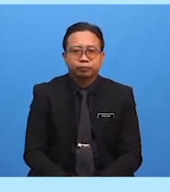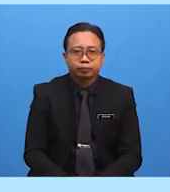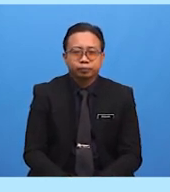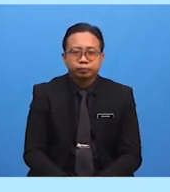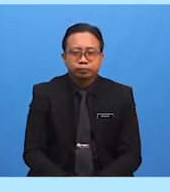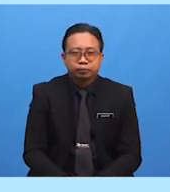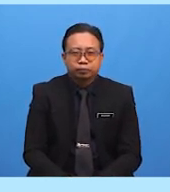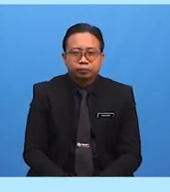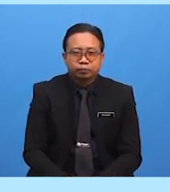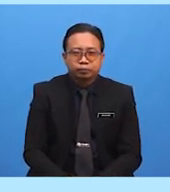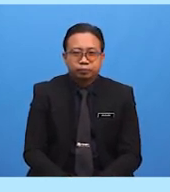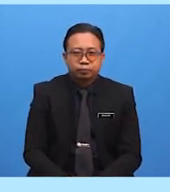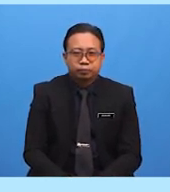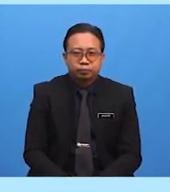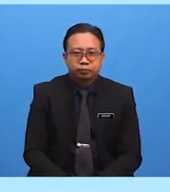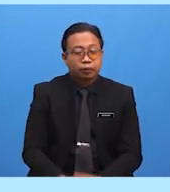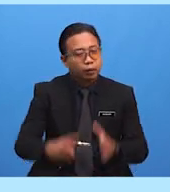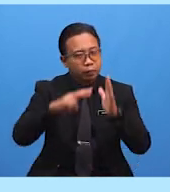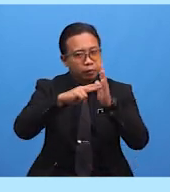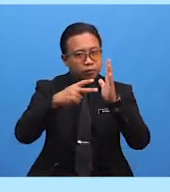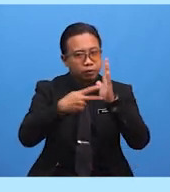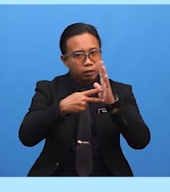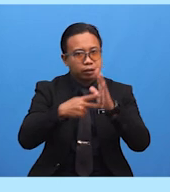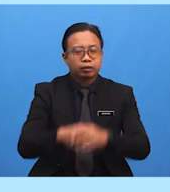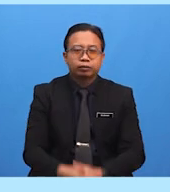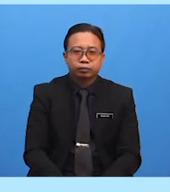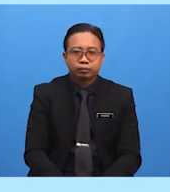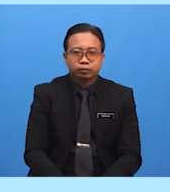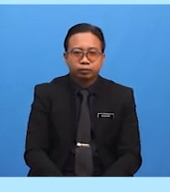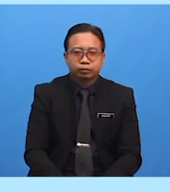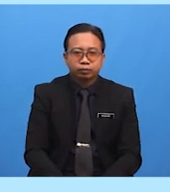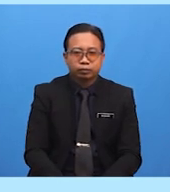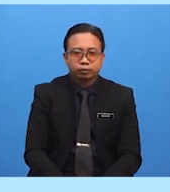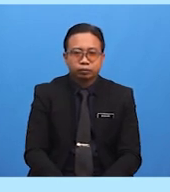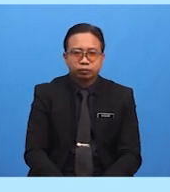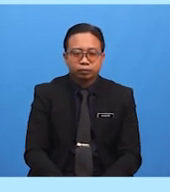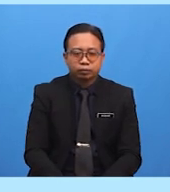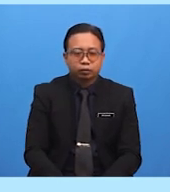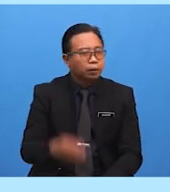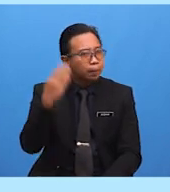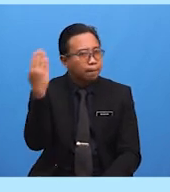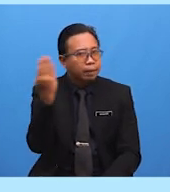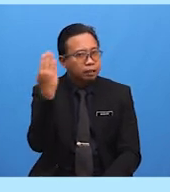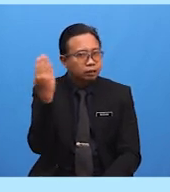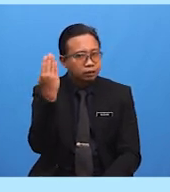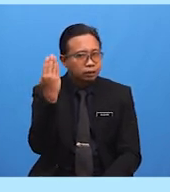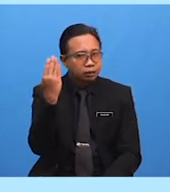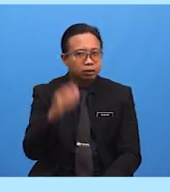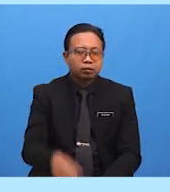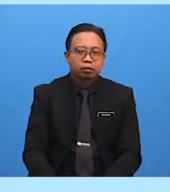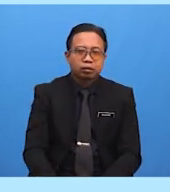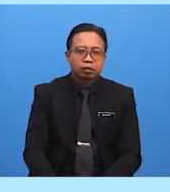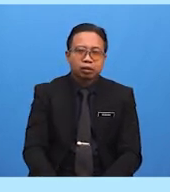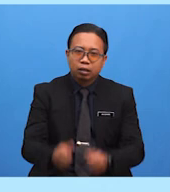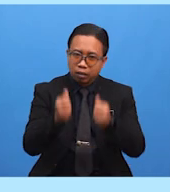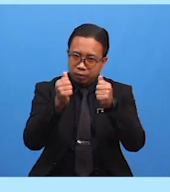Quraish ayat 2 Yang bermaksud iaitu kebiasaannya aman